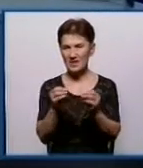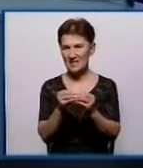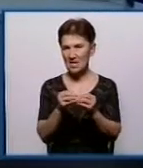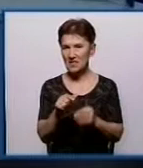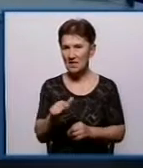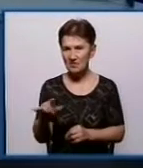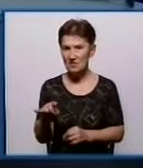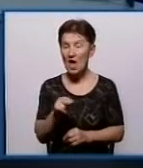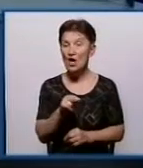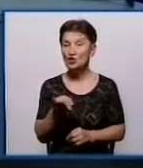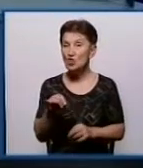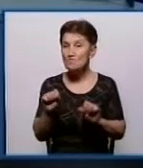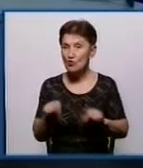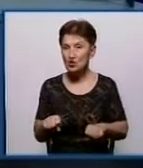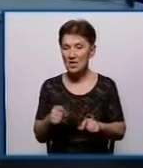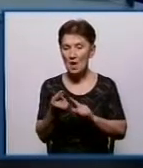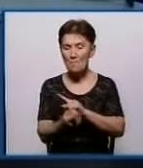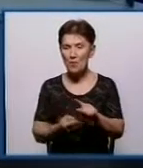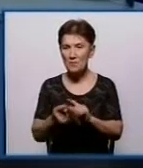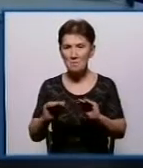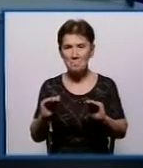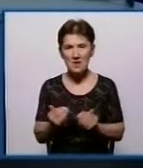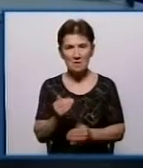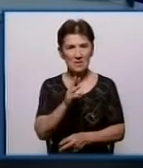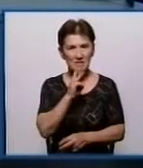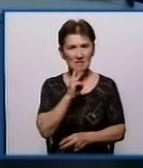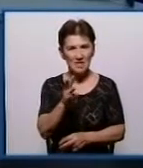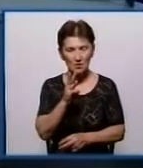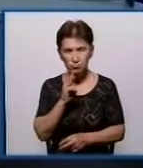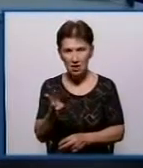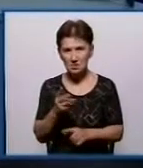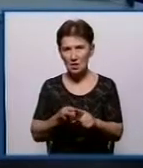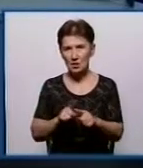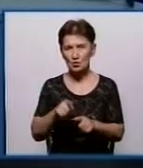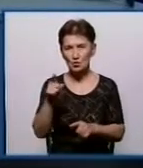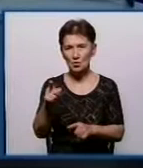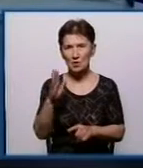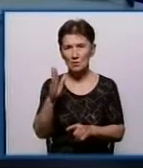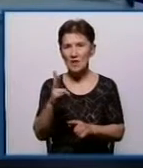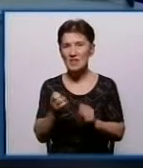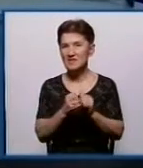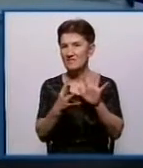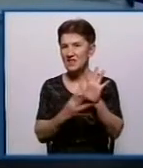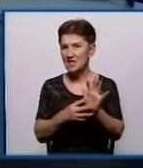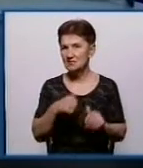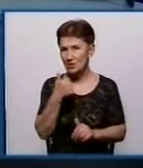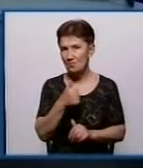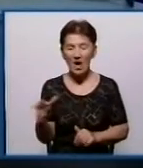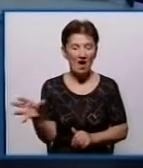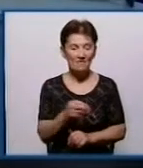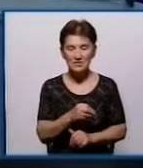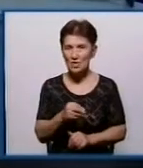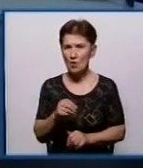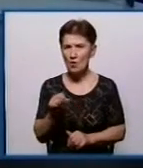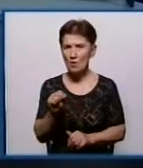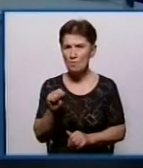Чи, можливо, поміняється мінімальна заробітна плата, яку держава встановить на 2019 рік. Це можна буде Національній